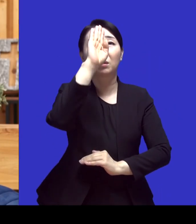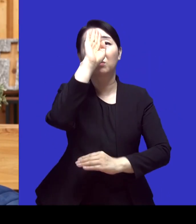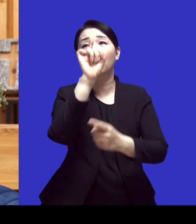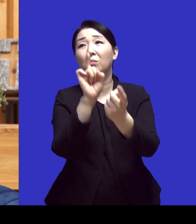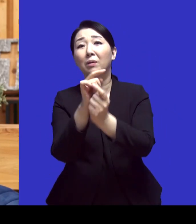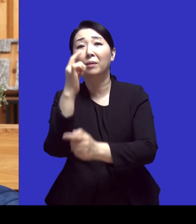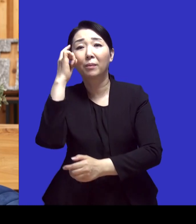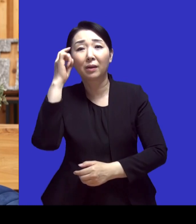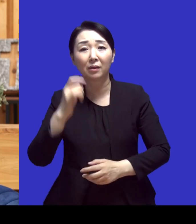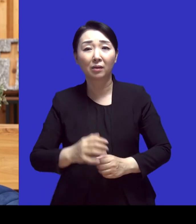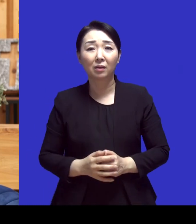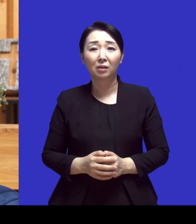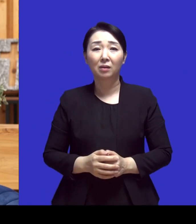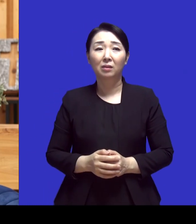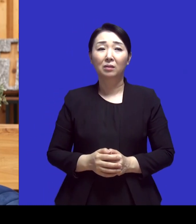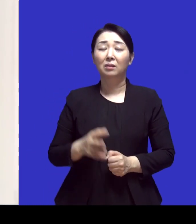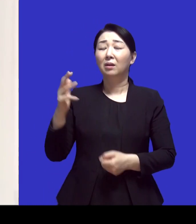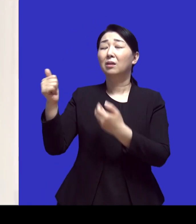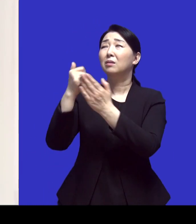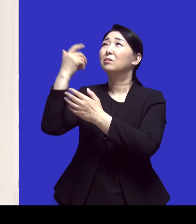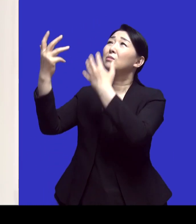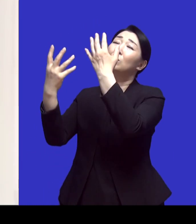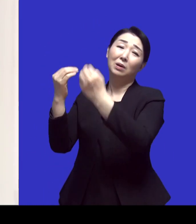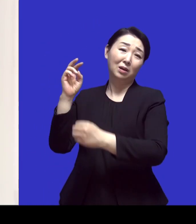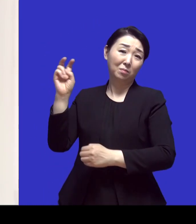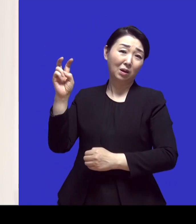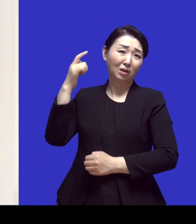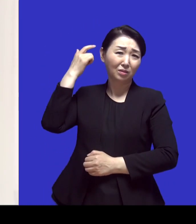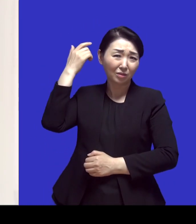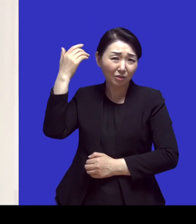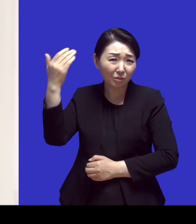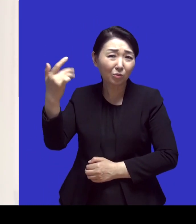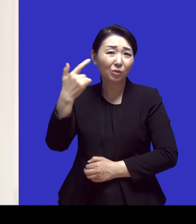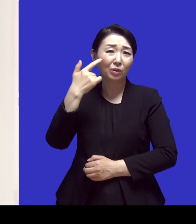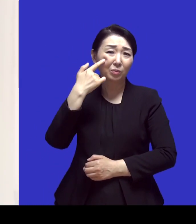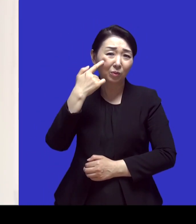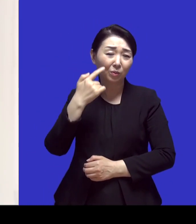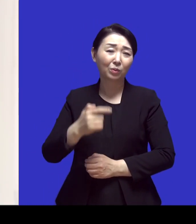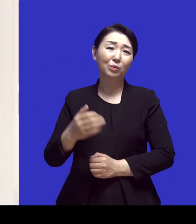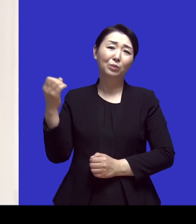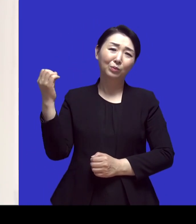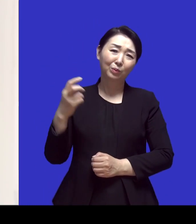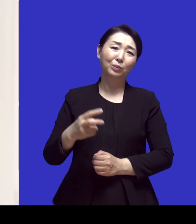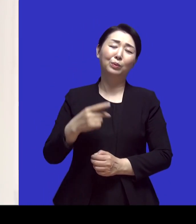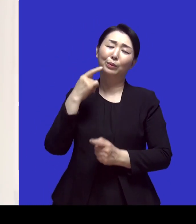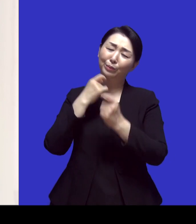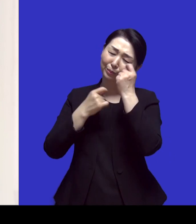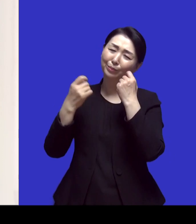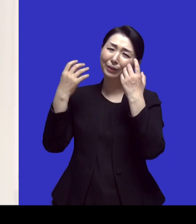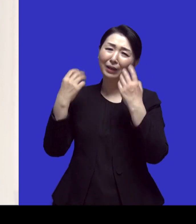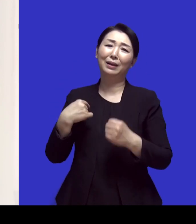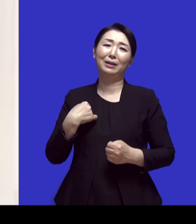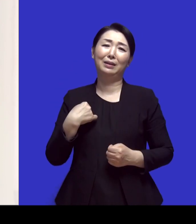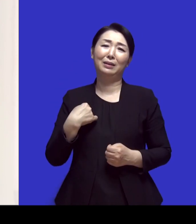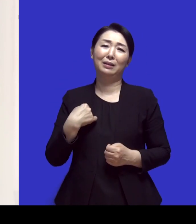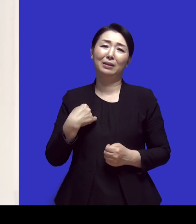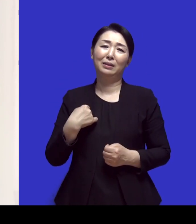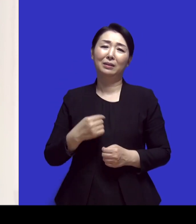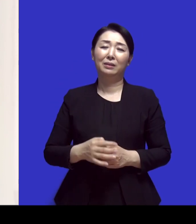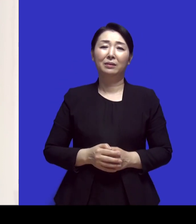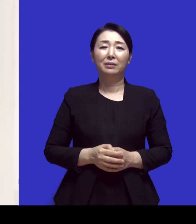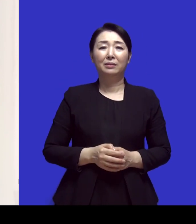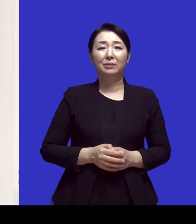많이 하나님께 질문을 했을 것 같아요 질문도 하고 뭐 울기도 하고 기토도 하고